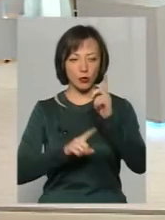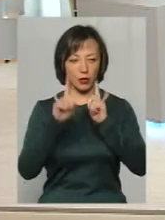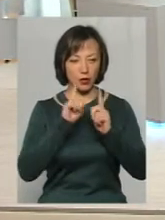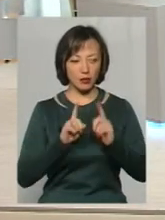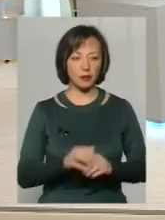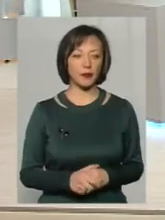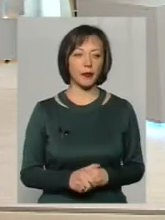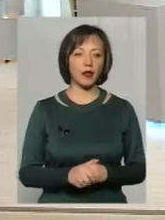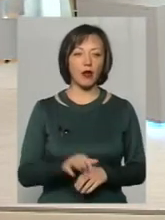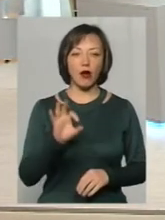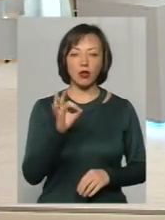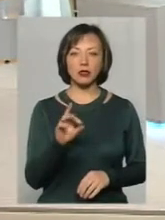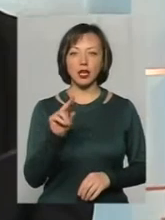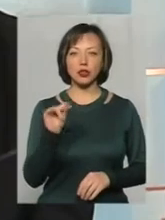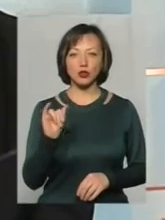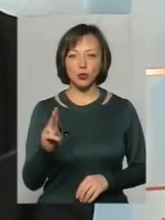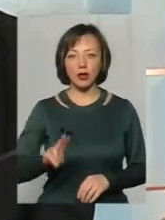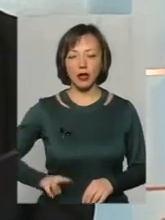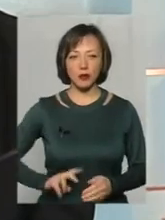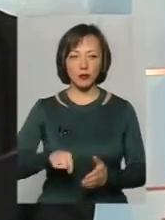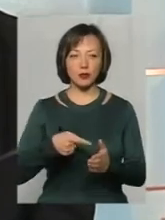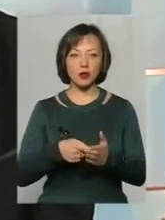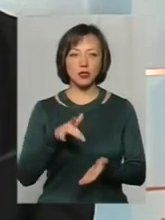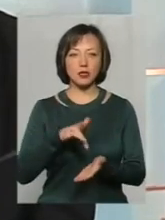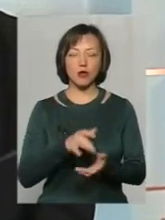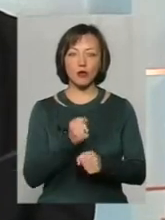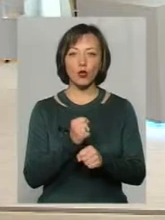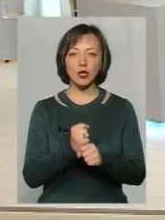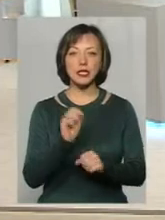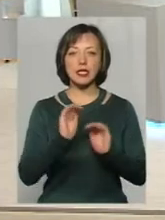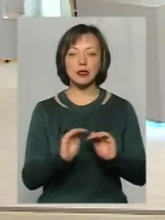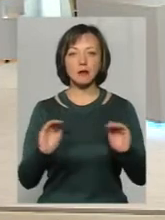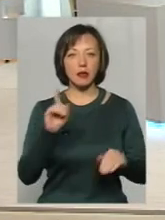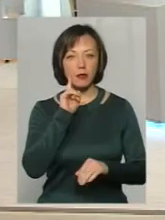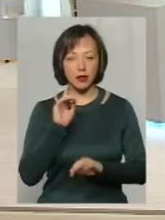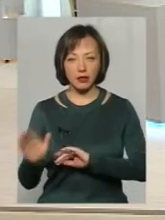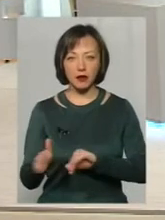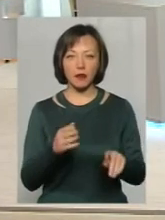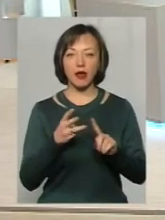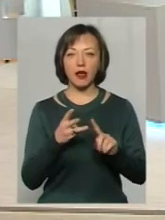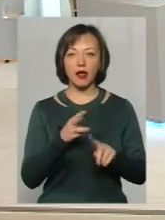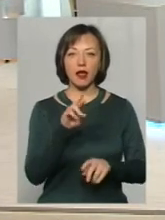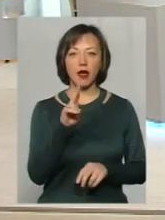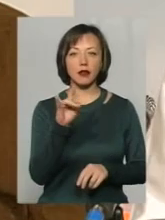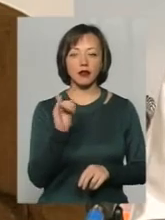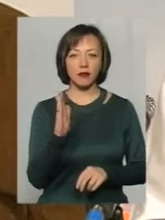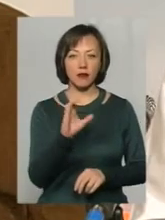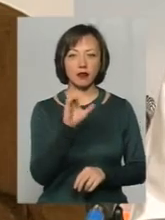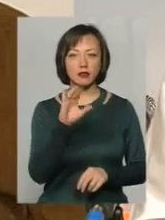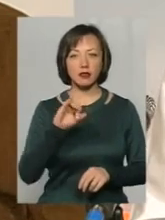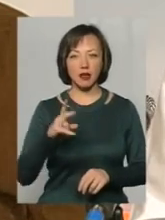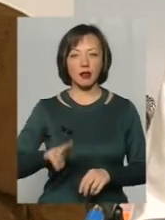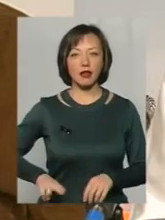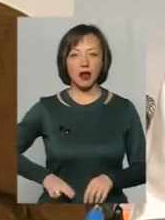Доброго дня. Олексій Янчук, директор міського центру по роботі з дітьми та підлітками. Доброго Та Василь Янків, директор Хмельницької дитячо